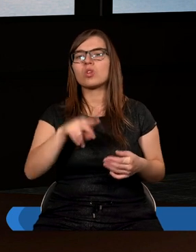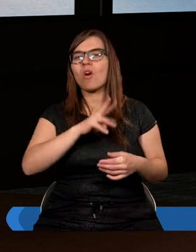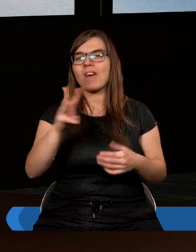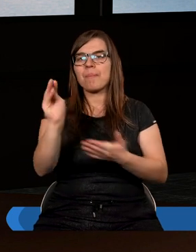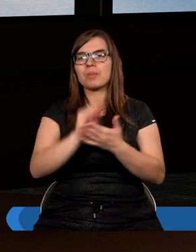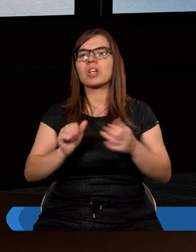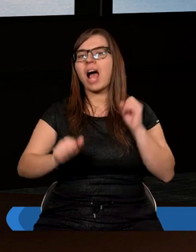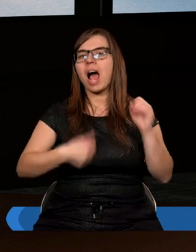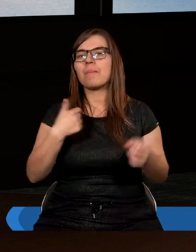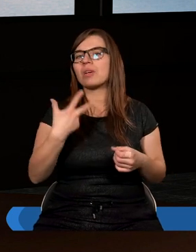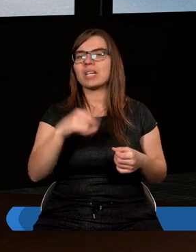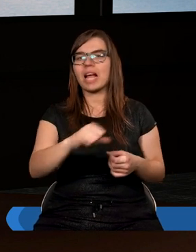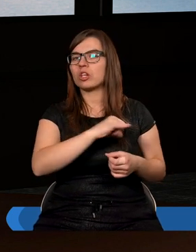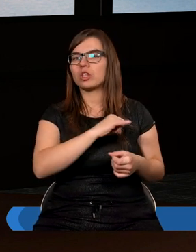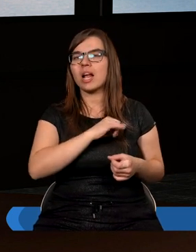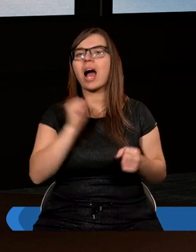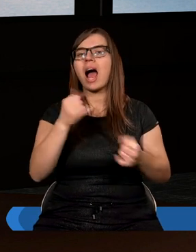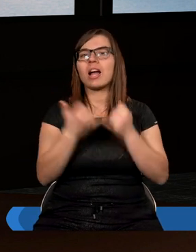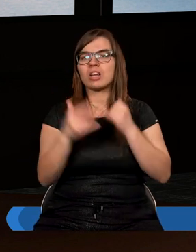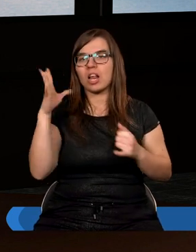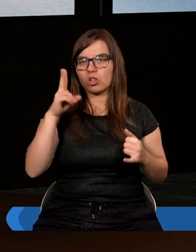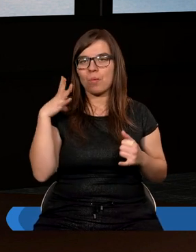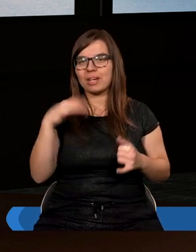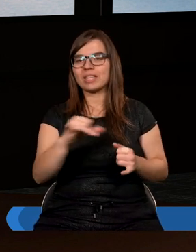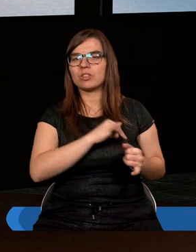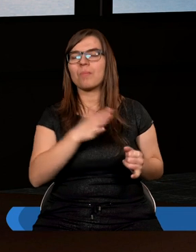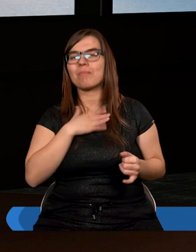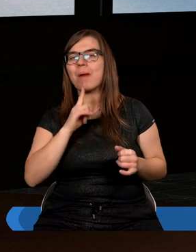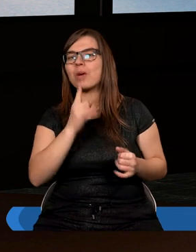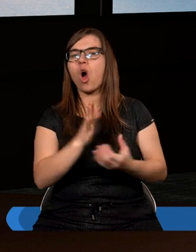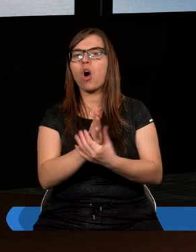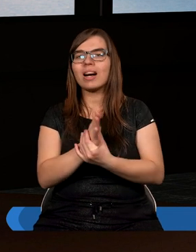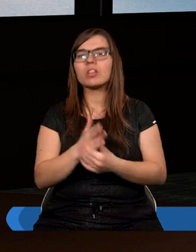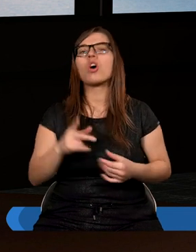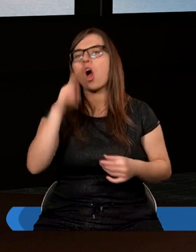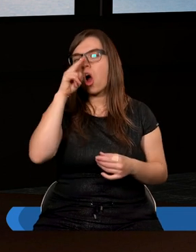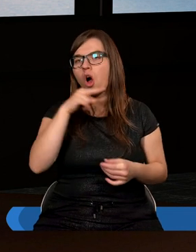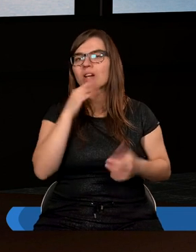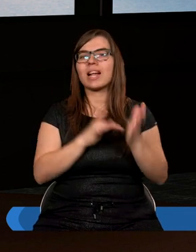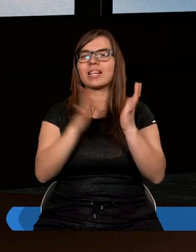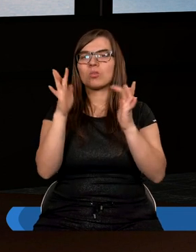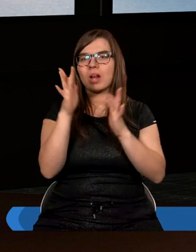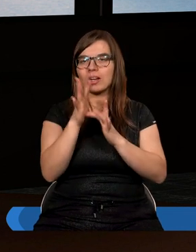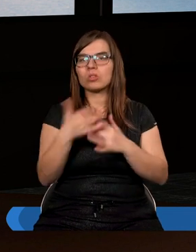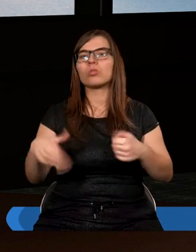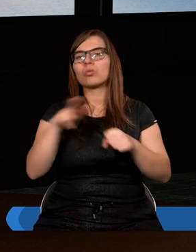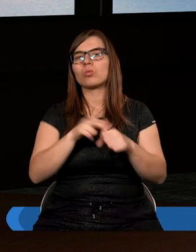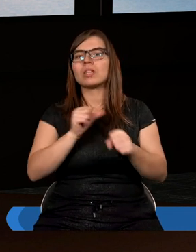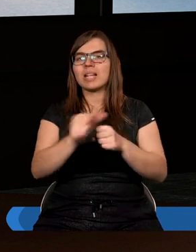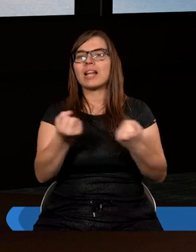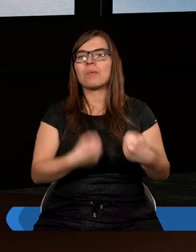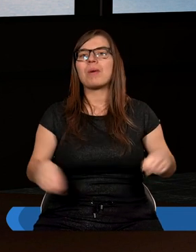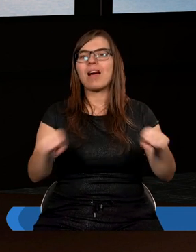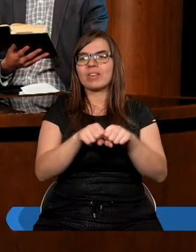to wam piszę, abyście nie grzeszyli, a jeśli by kto zgrzeszył, mamy orędownika u Ojca, Jezusa Chrystusa, który jest